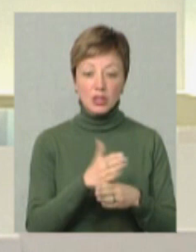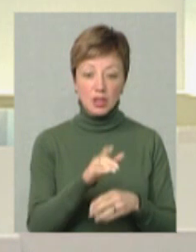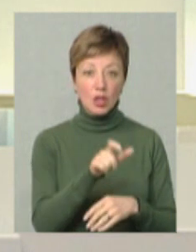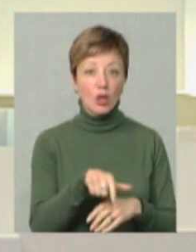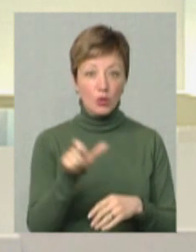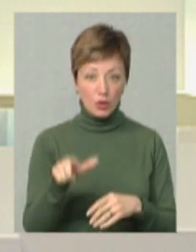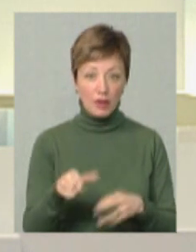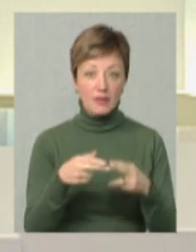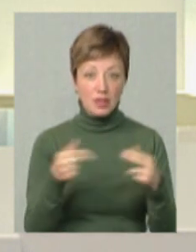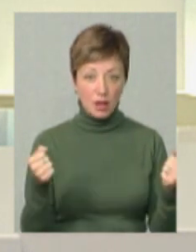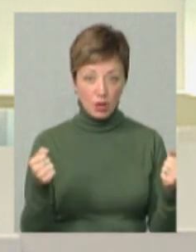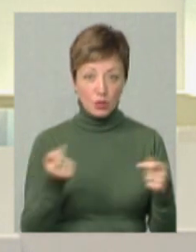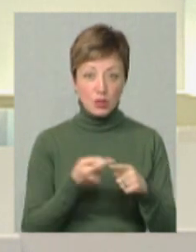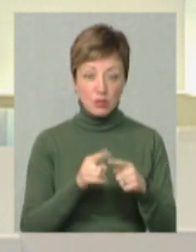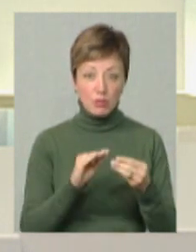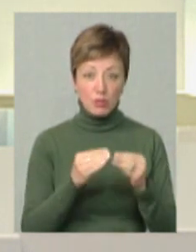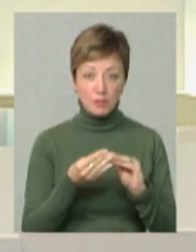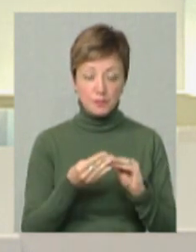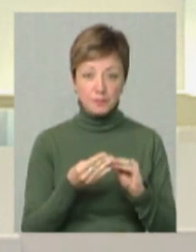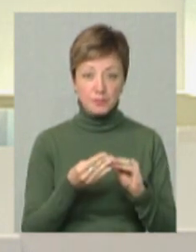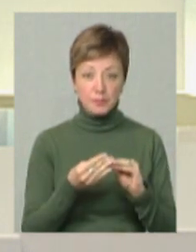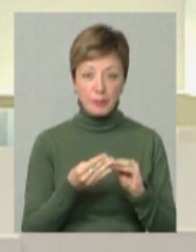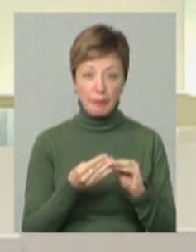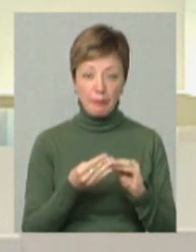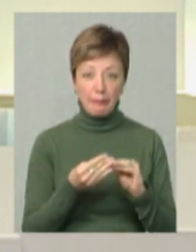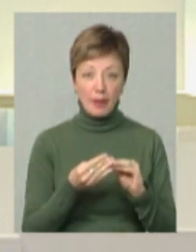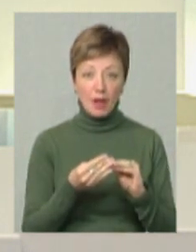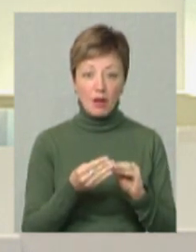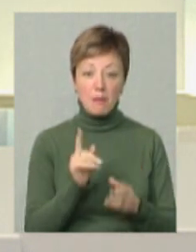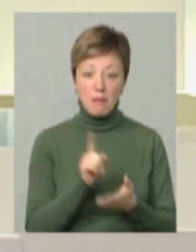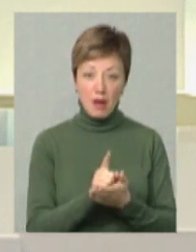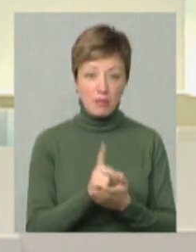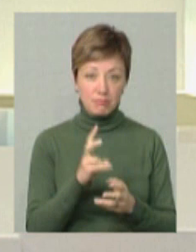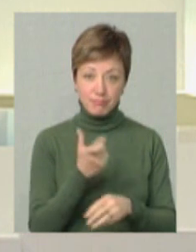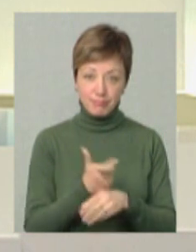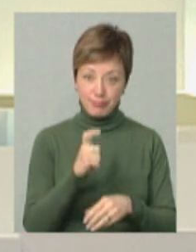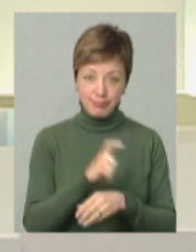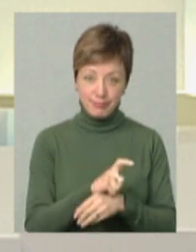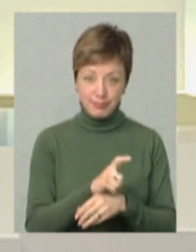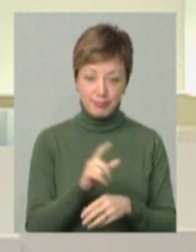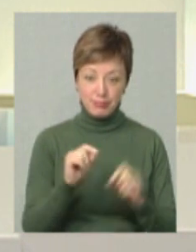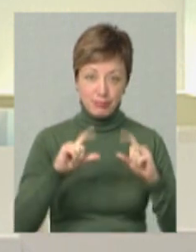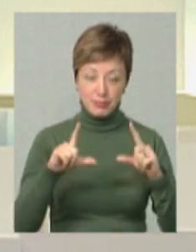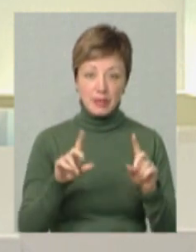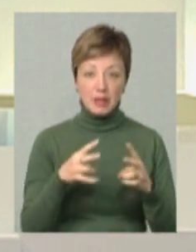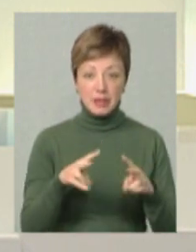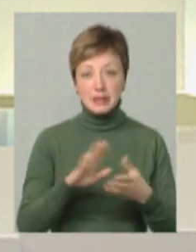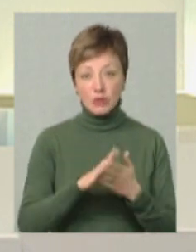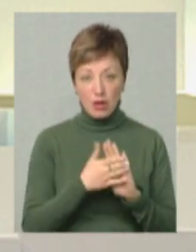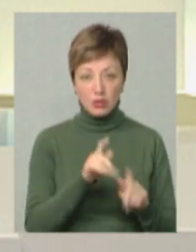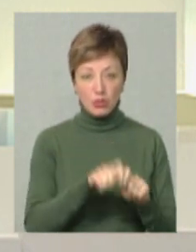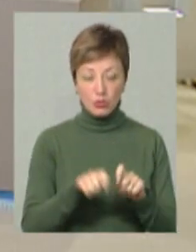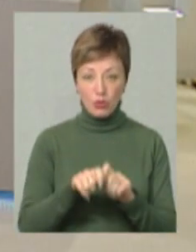тих людей визнають те, що мали, напевно, неправильну позицію. Тому ситуація